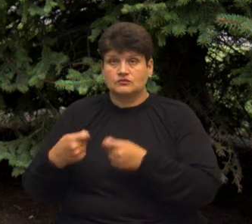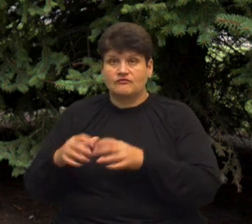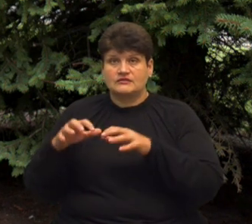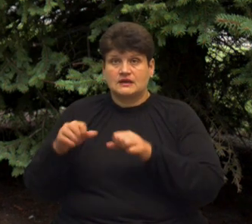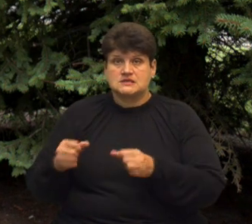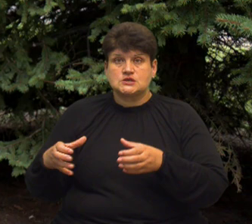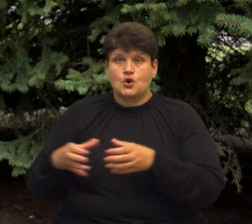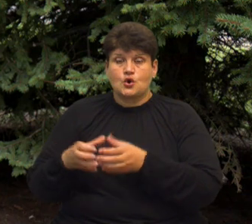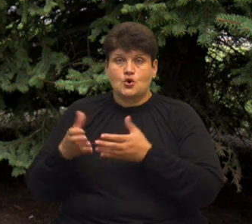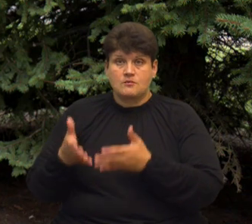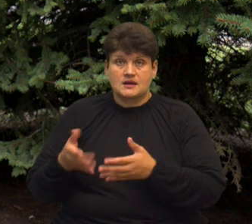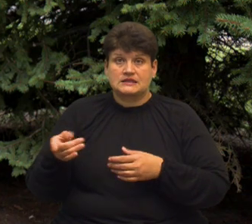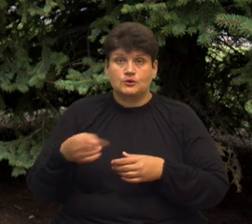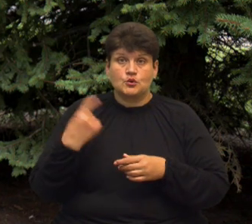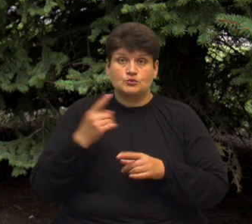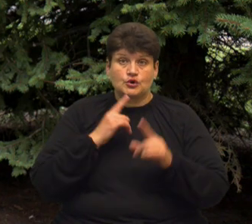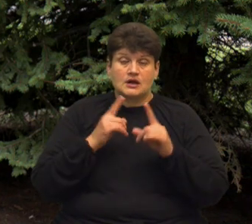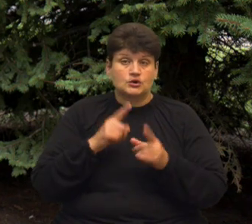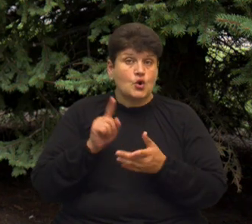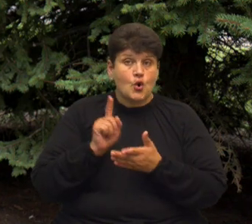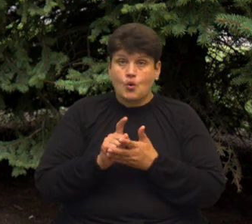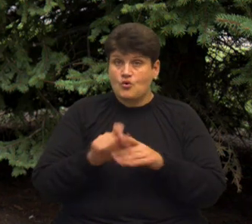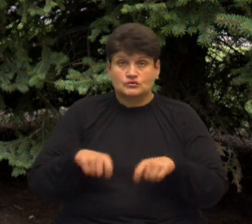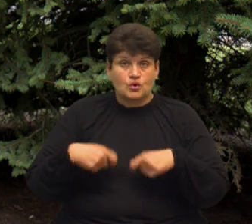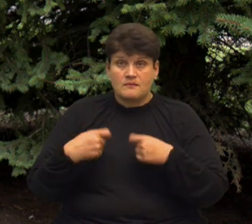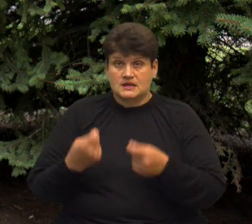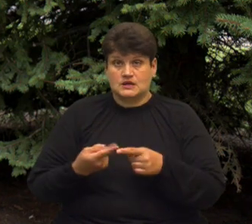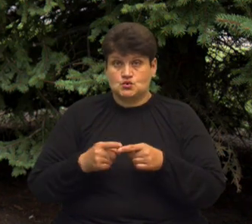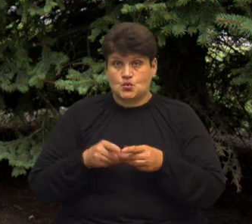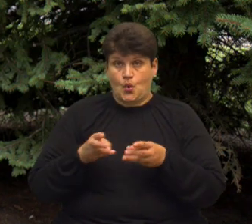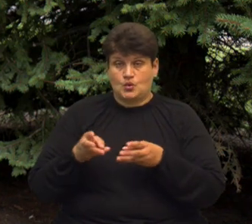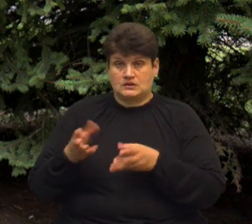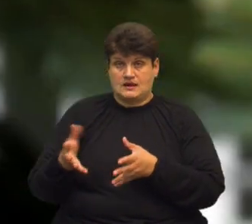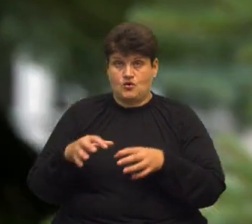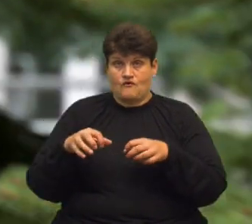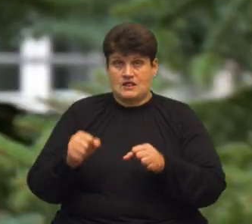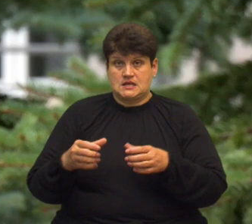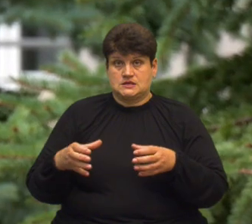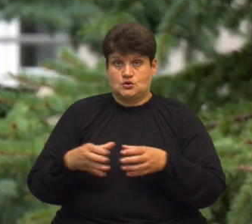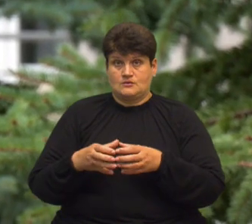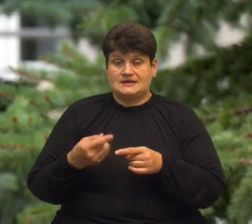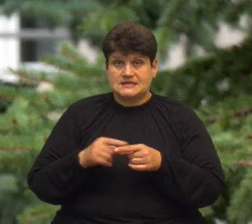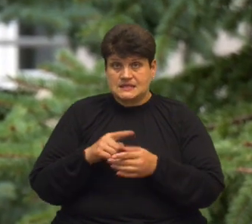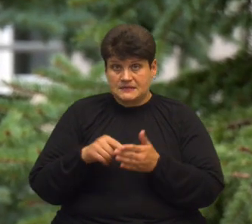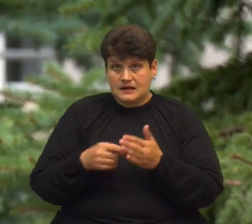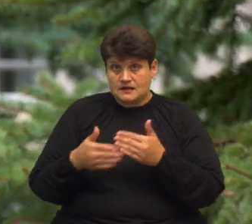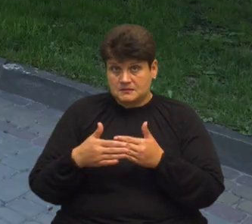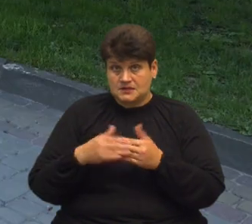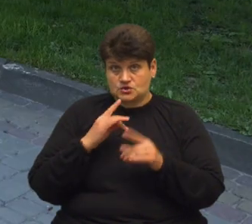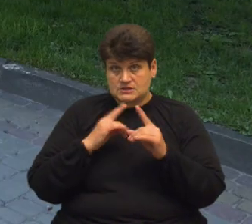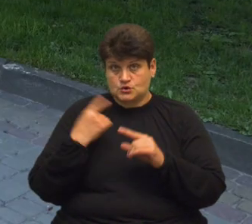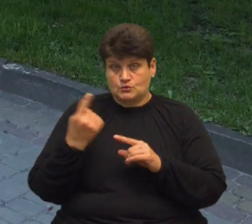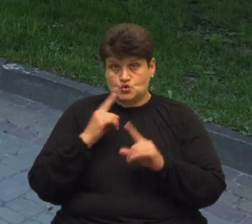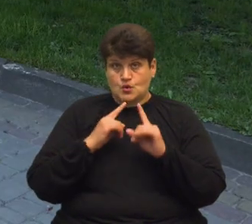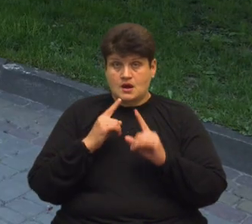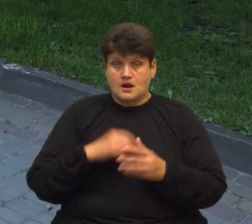громади. Тернопільська обласна рада обов'язково передасть цю котельню у власність громади. Це питання найближчої сесії обласної ради».